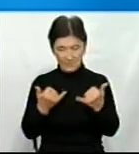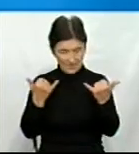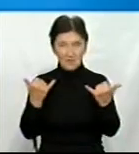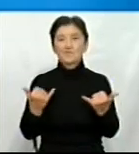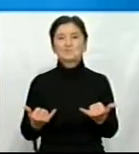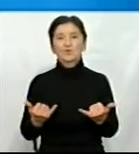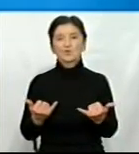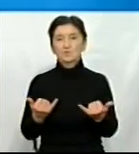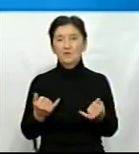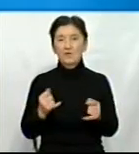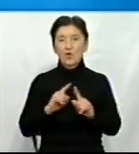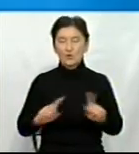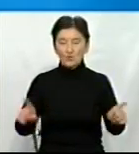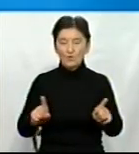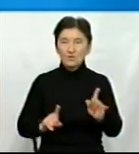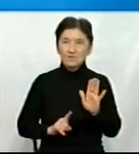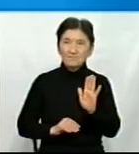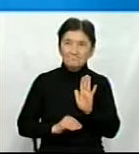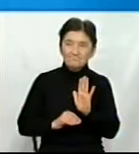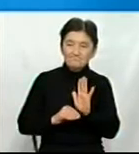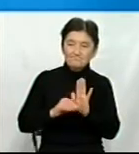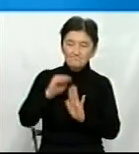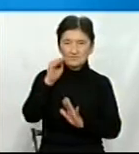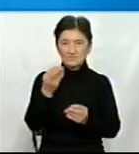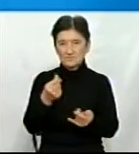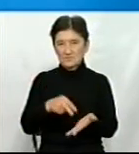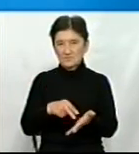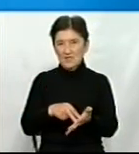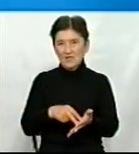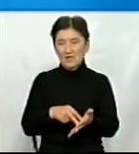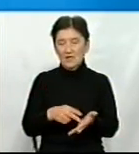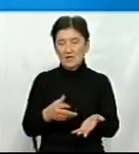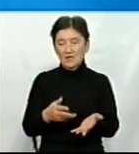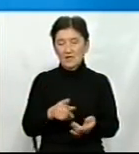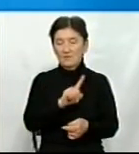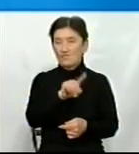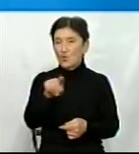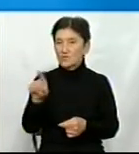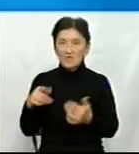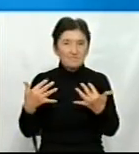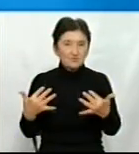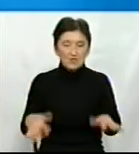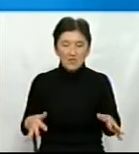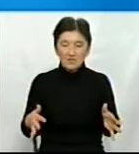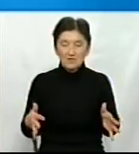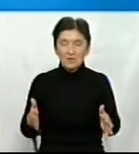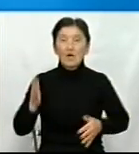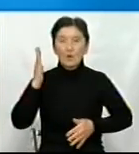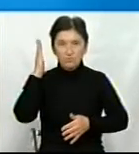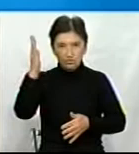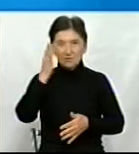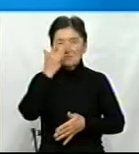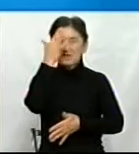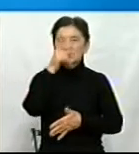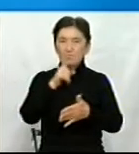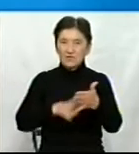ціни пішли вгору, особливо по дизельному, пальному і бензину. І вони вже, будемо сподіватися,